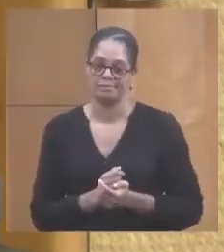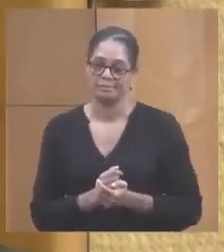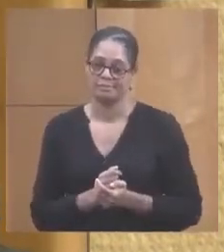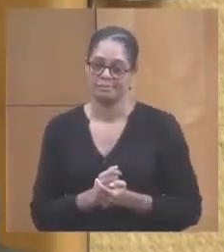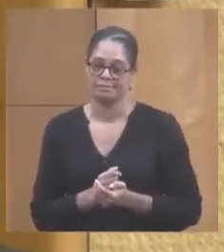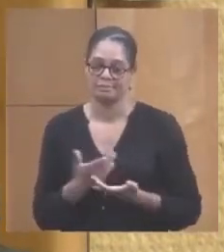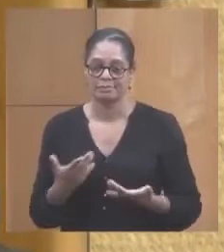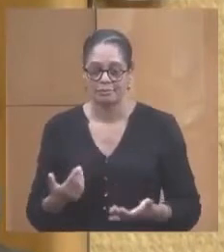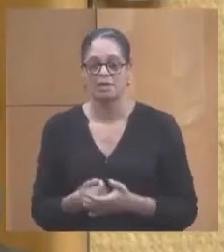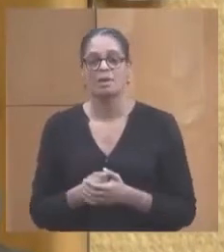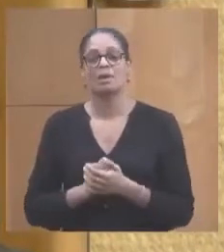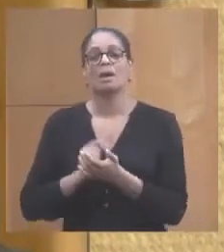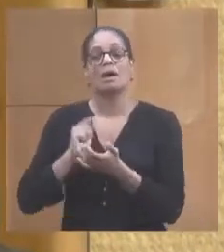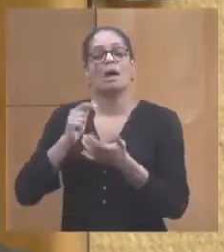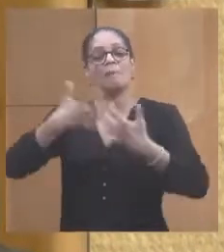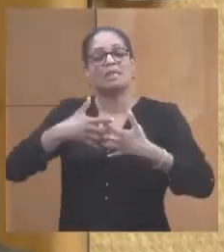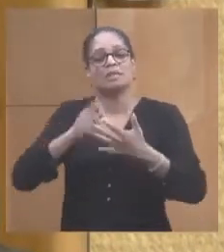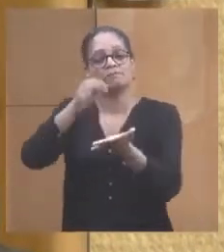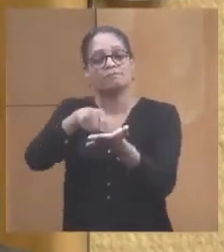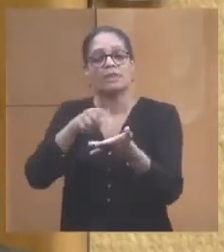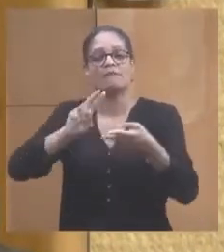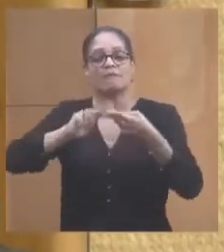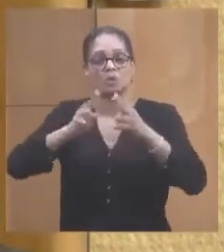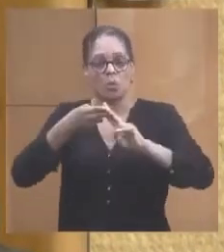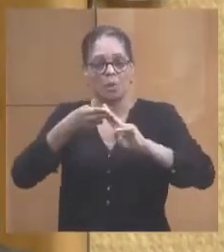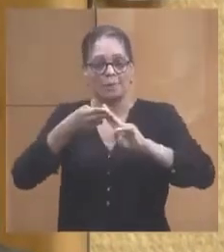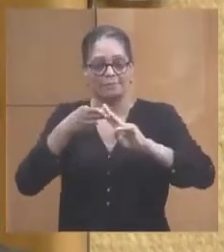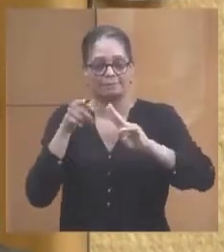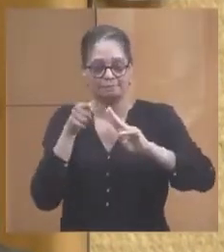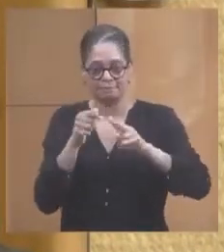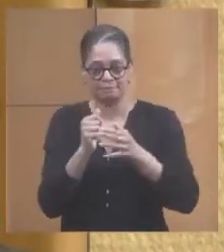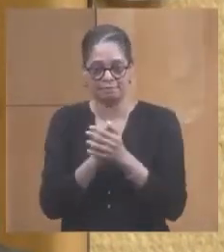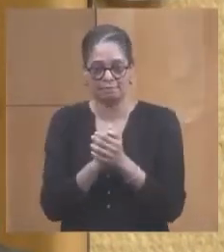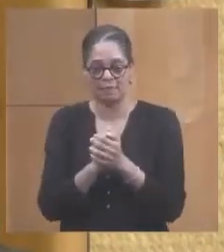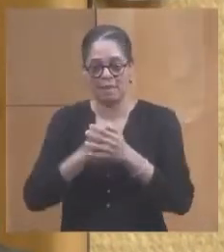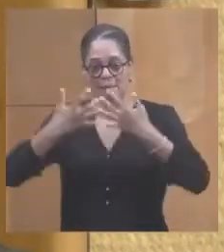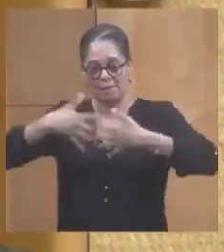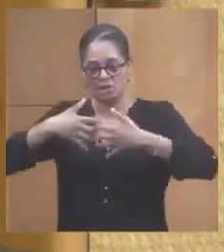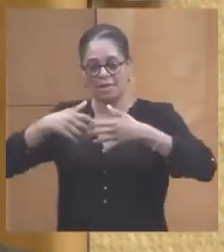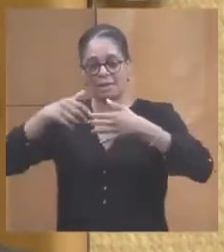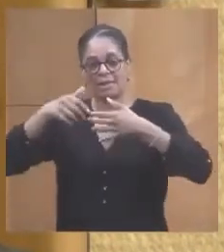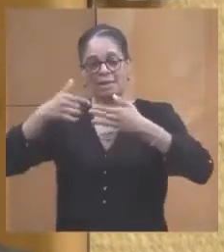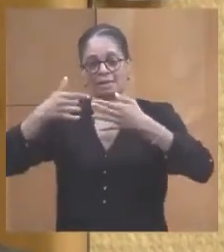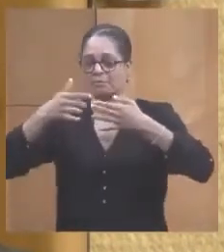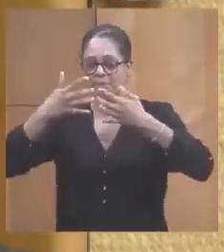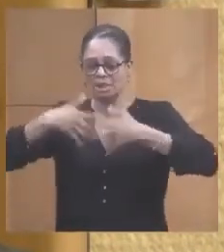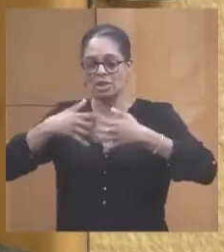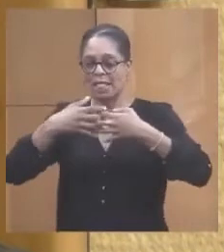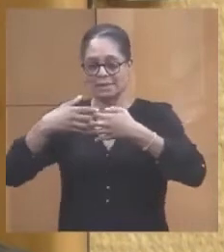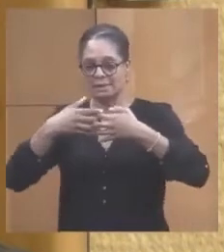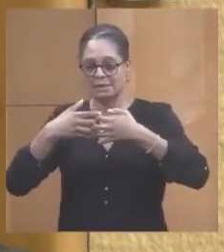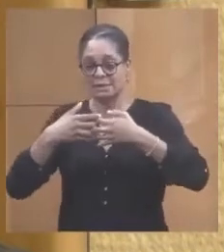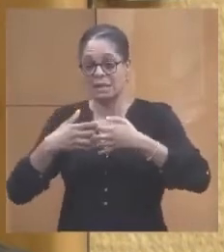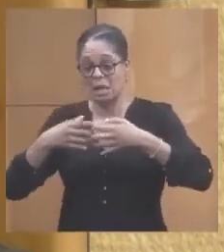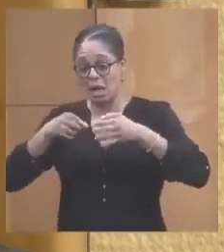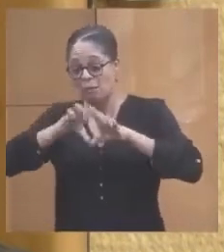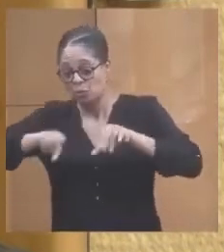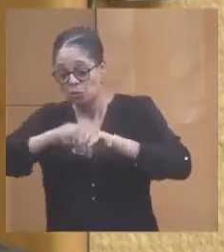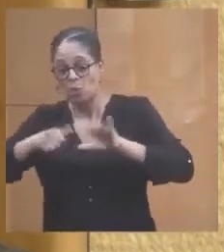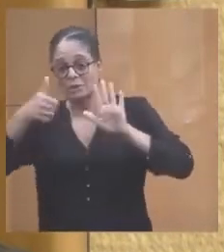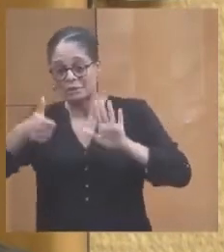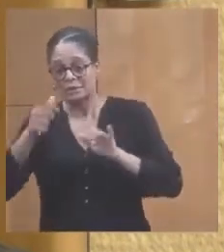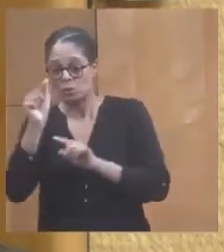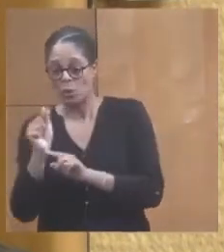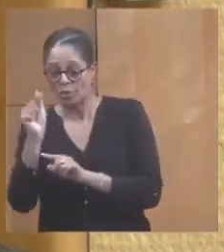Alors, pour celles du France 3 en particulier, en effet, cette machine à glace, qui produisait 6,5 tonnes de